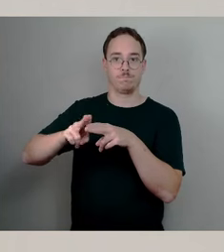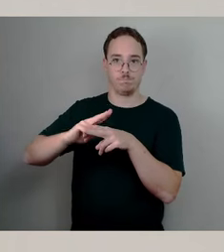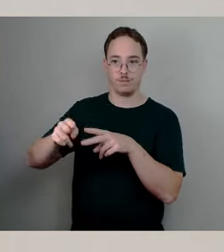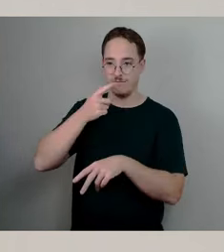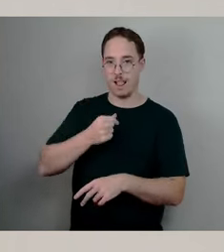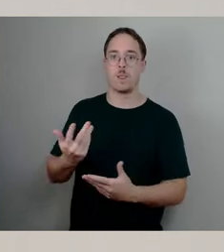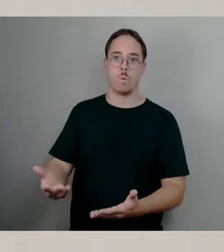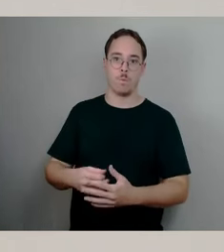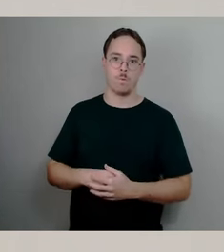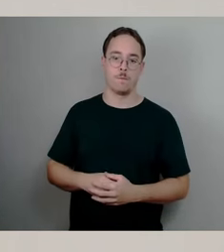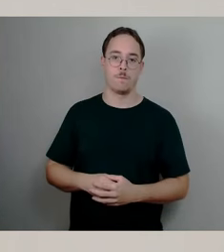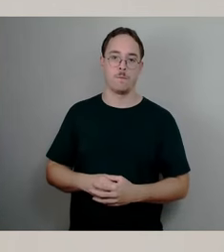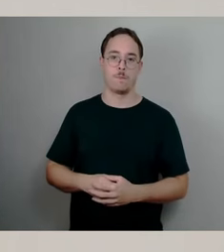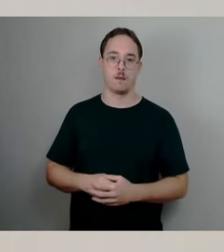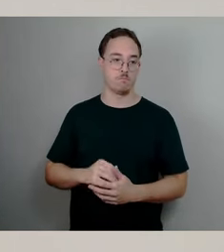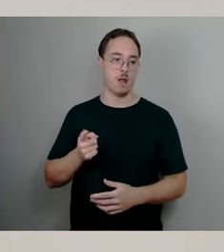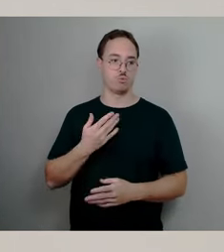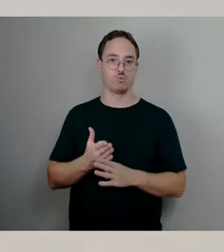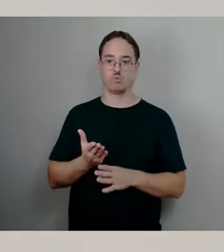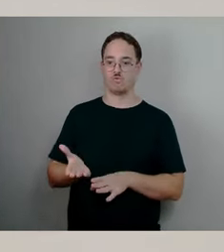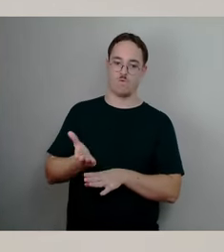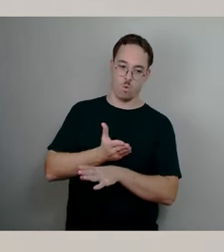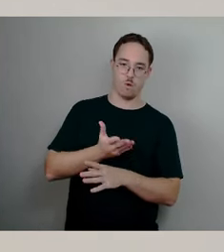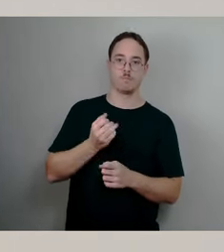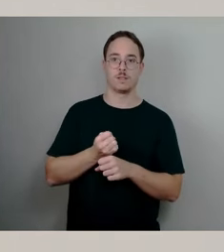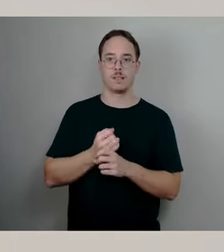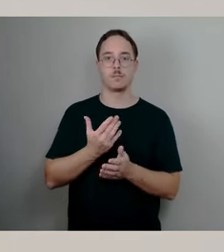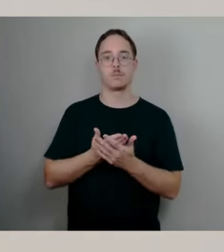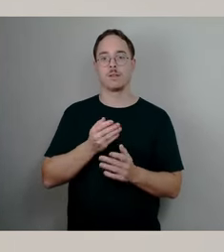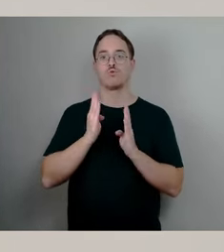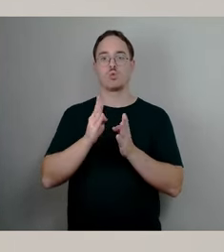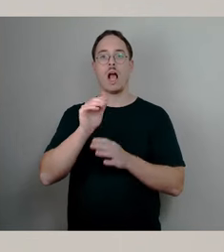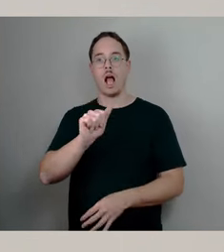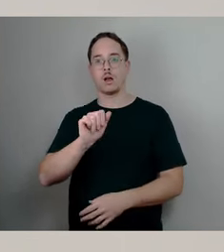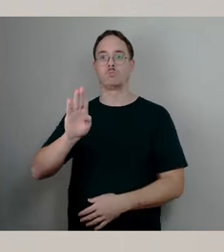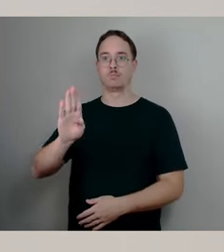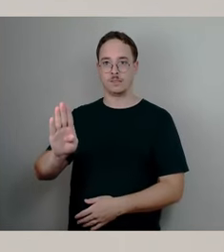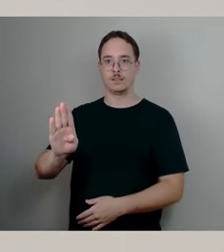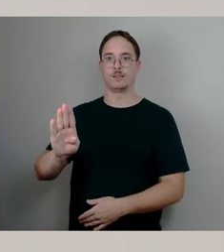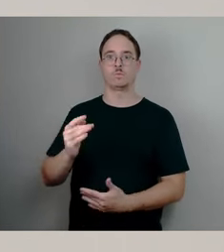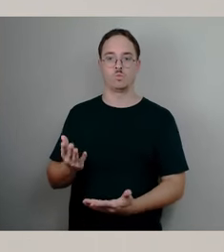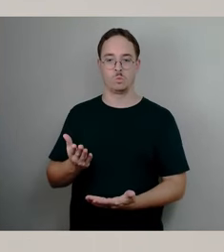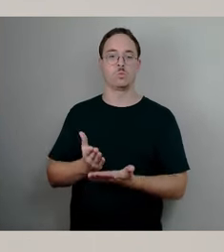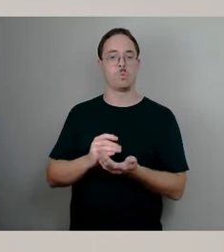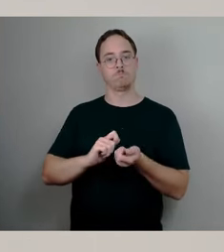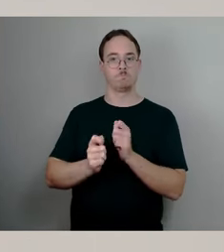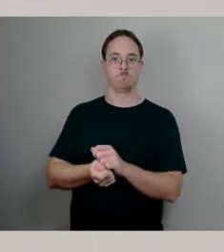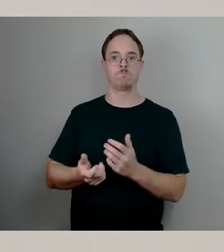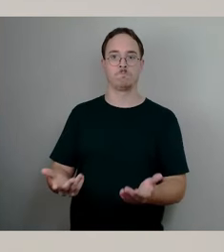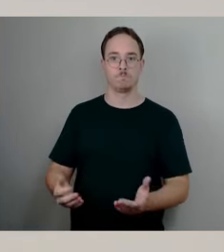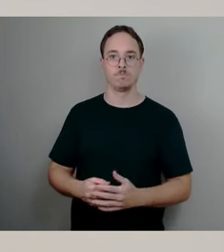an den Brückenzugen A und B bereits umgesetzt, wo die Betroffenheit